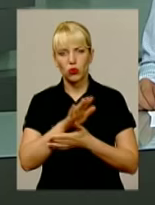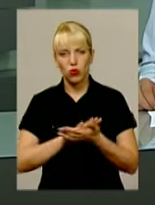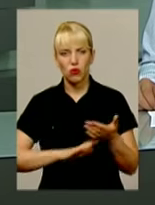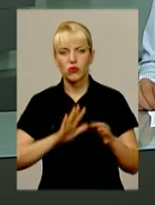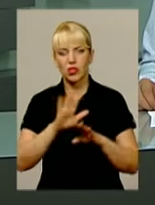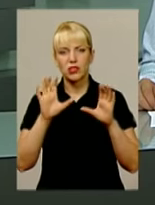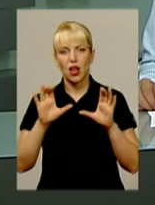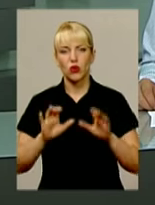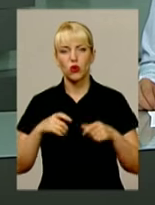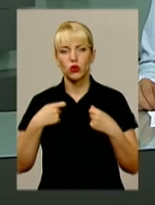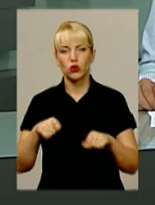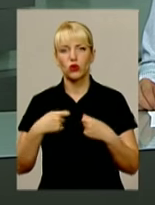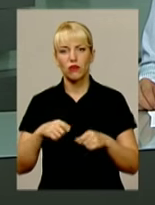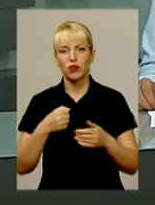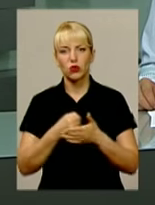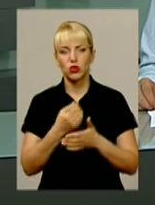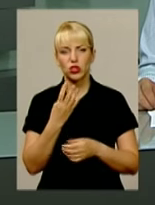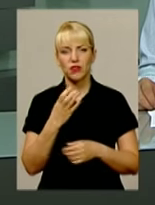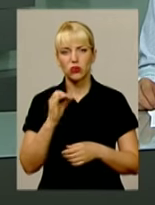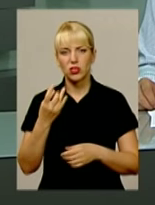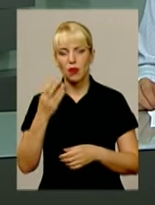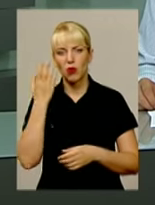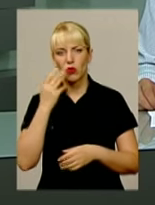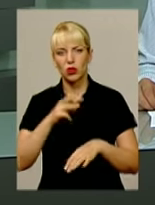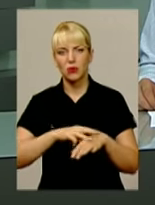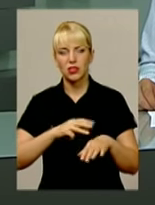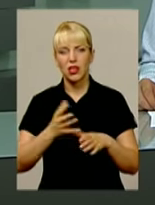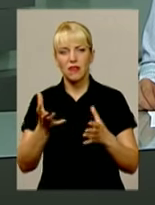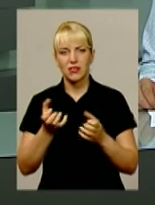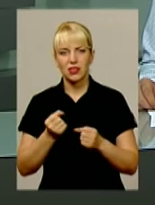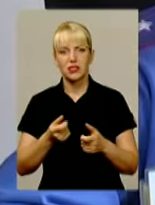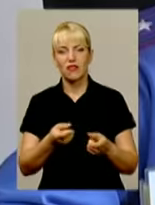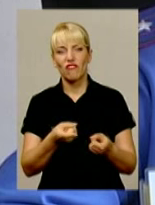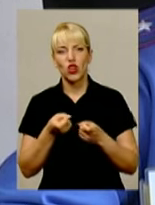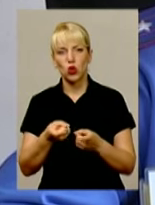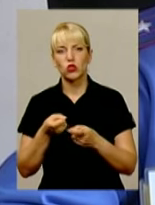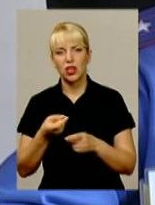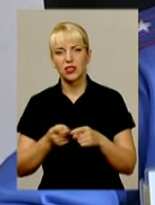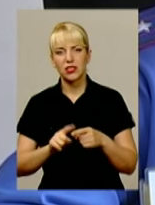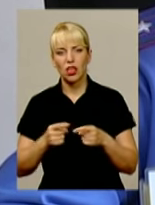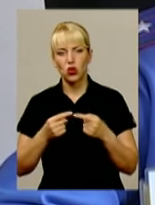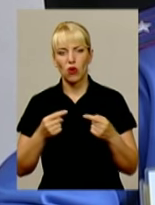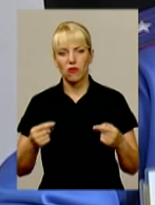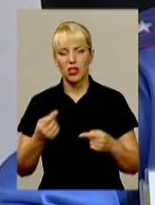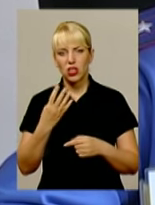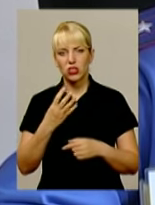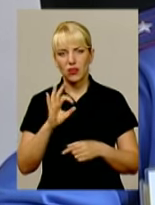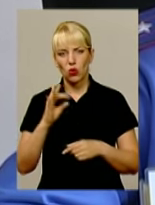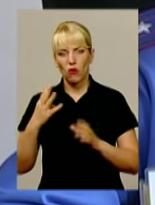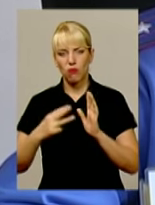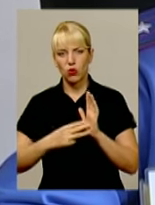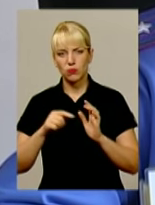торгувати аж до 4 серпня, коли міліціонери взялися вилучати товар. 4.08 поточного року